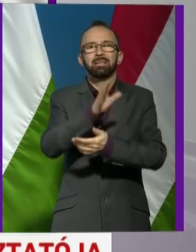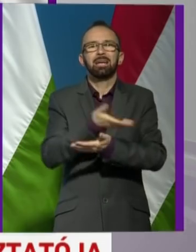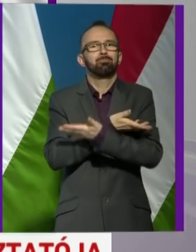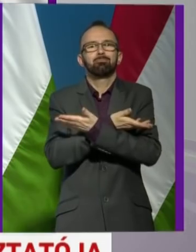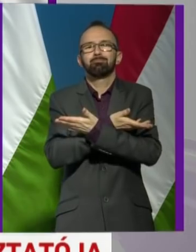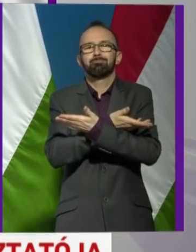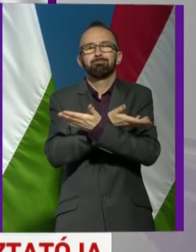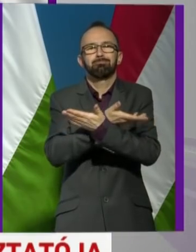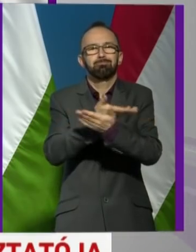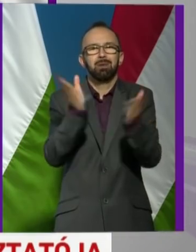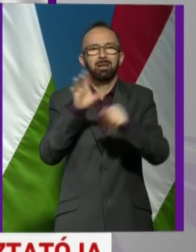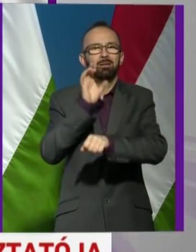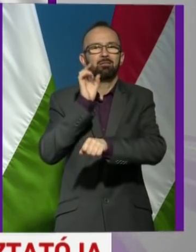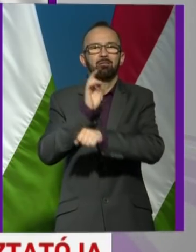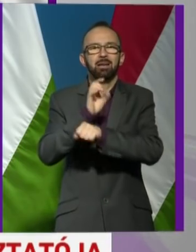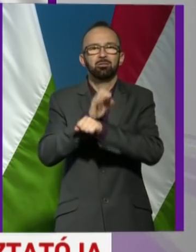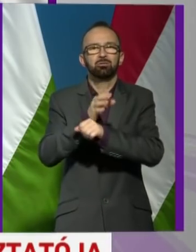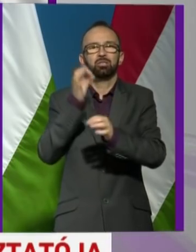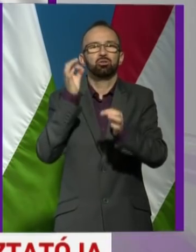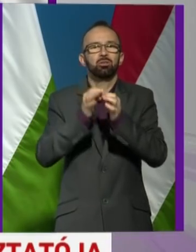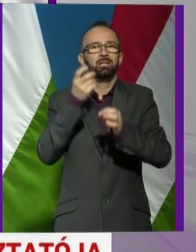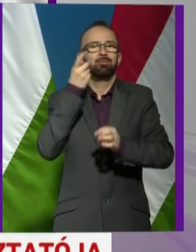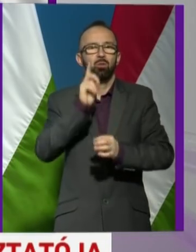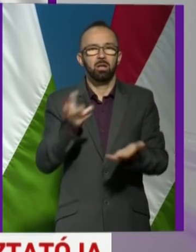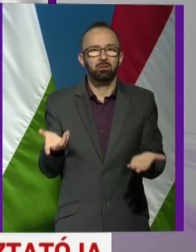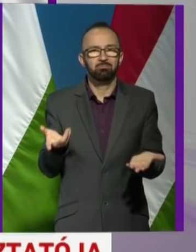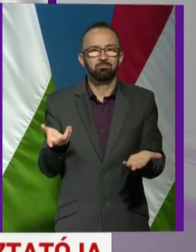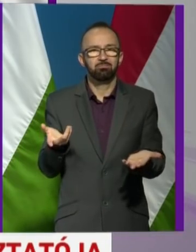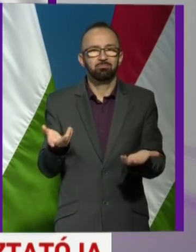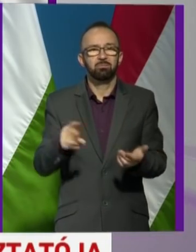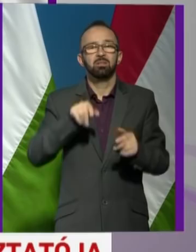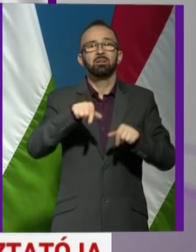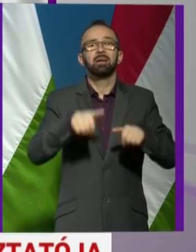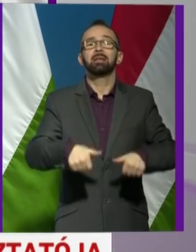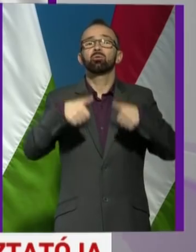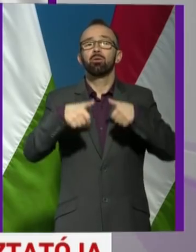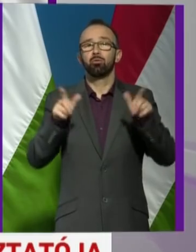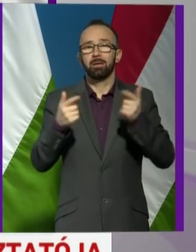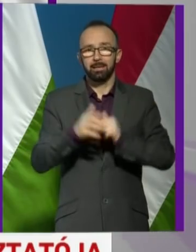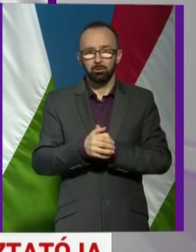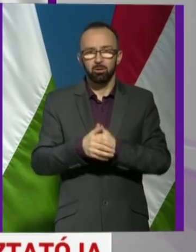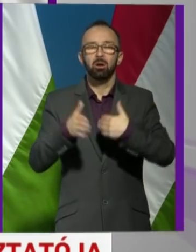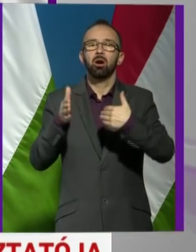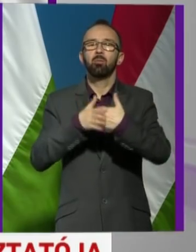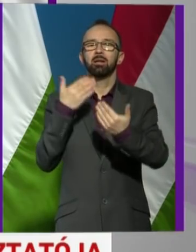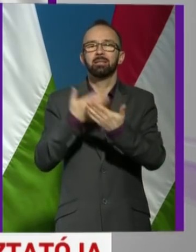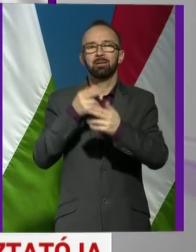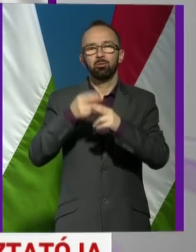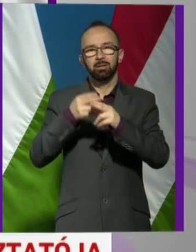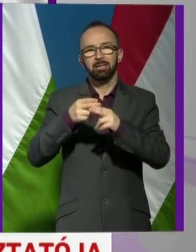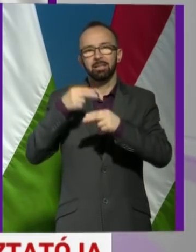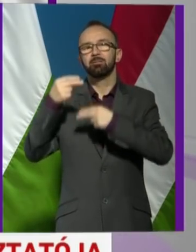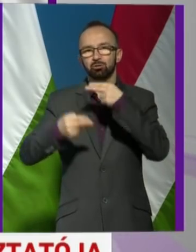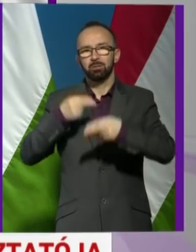bármilyen fertőződése történhetett. Ettől függetlenül azt a mellette lévő beteget